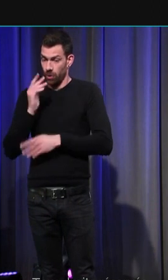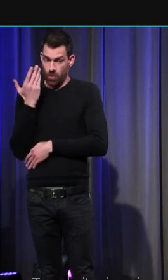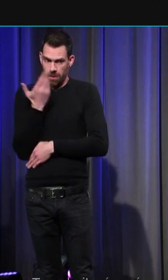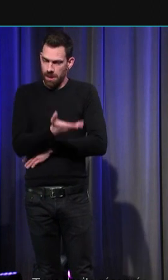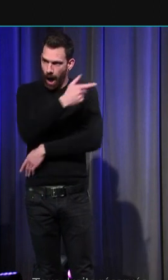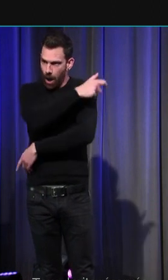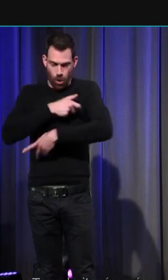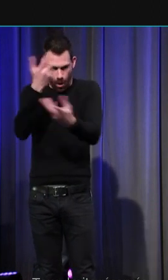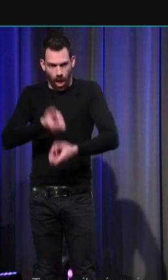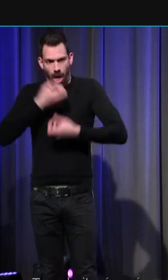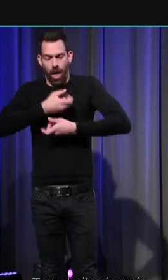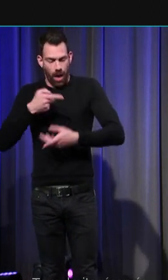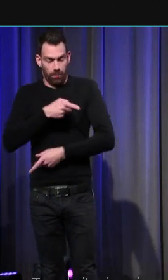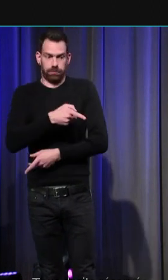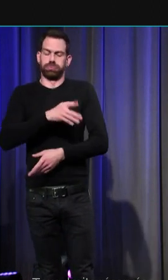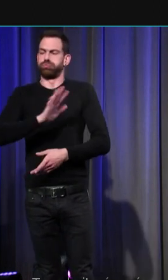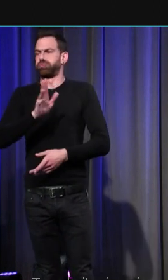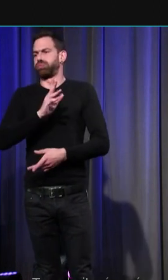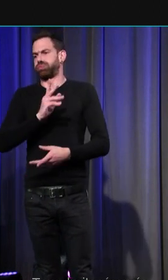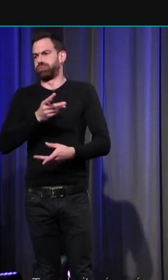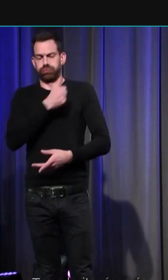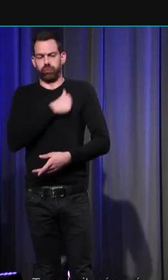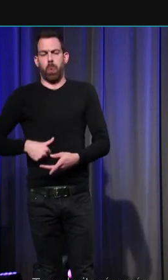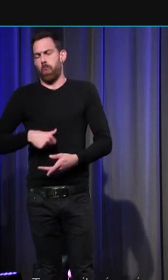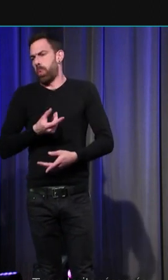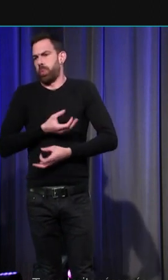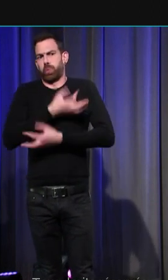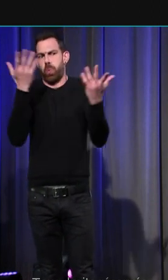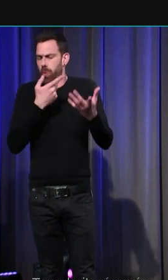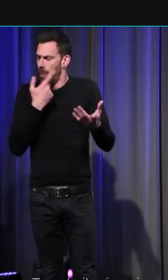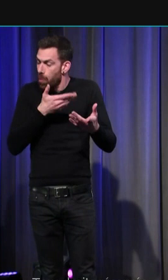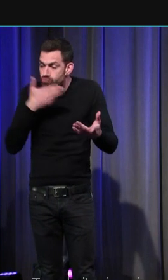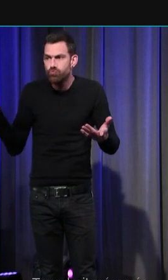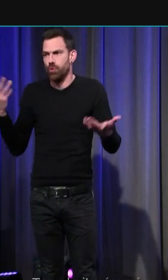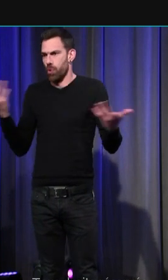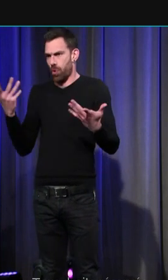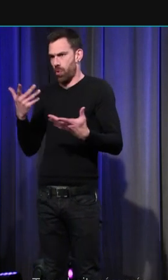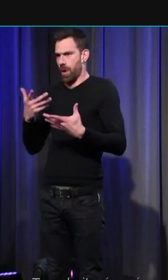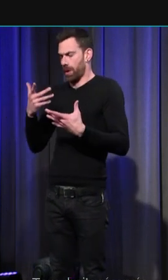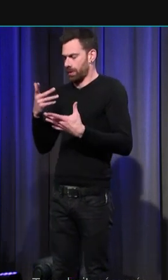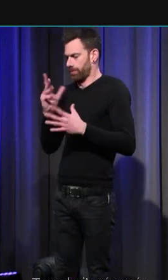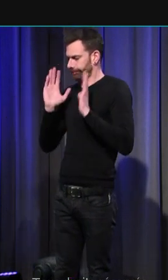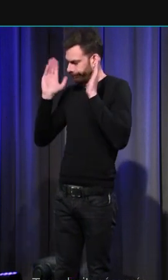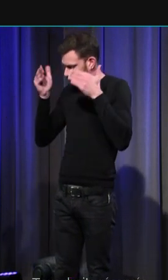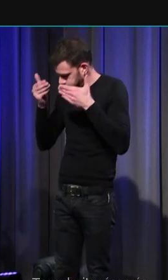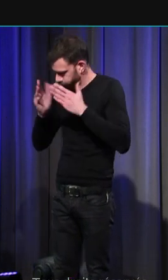juge excessive préférant une attitude de recueillement et d'espoir dans la résurrection